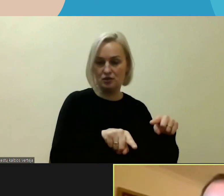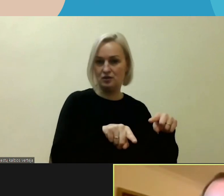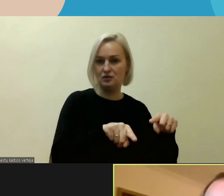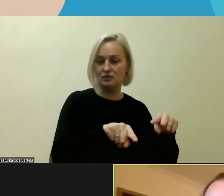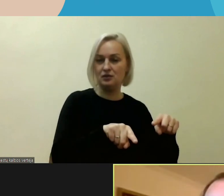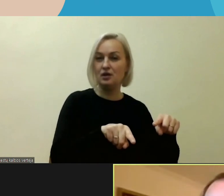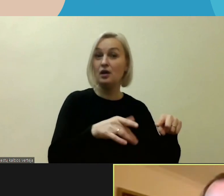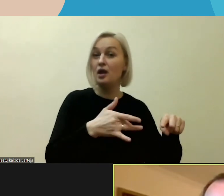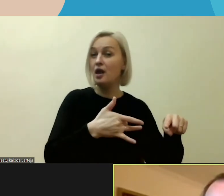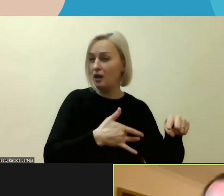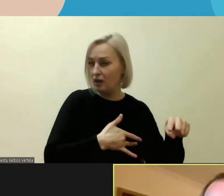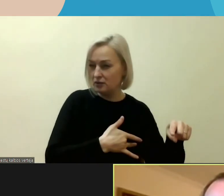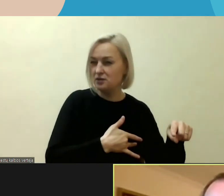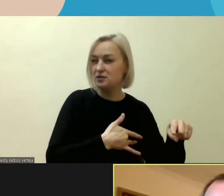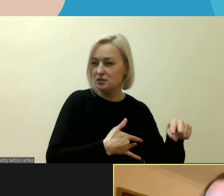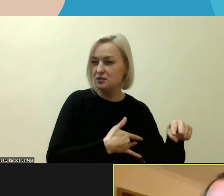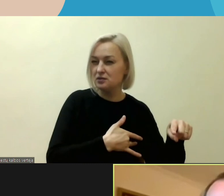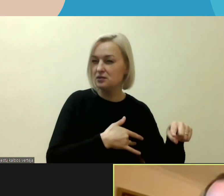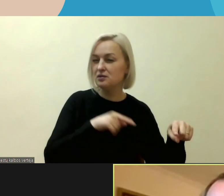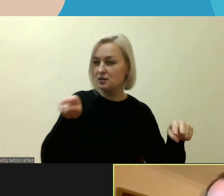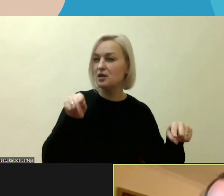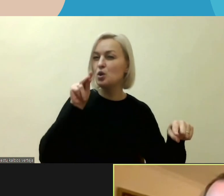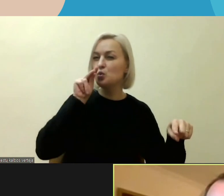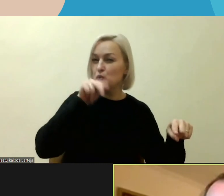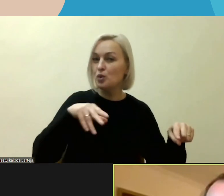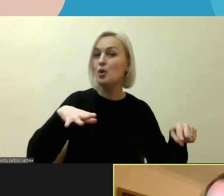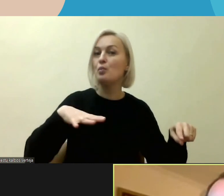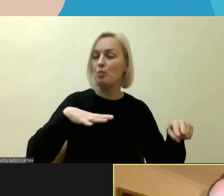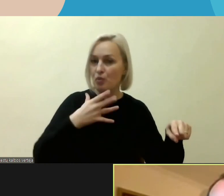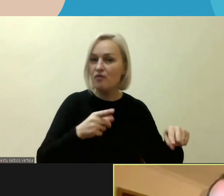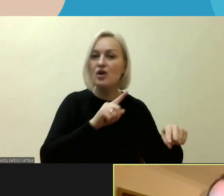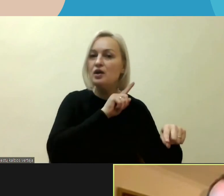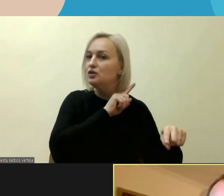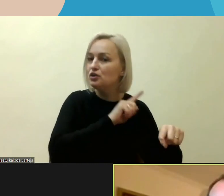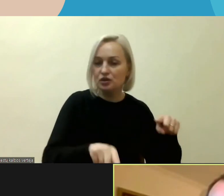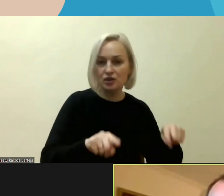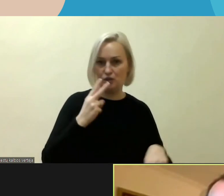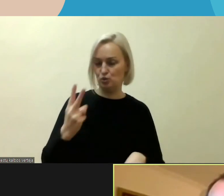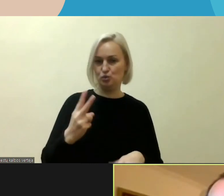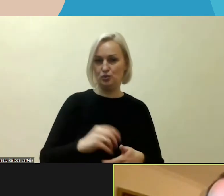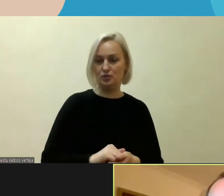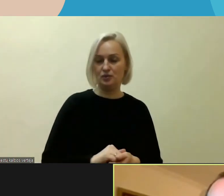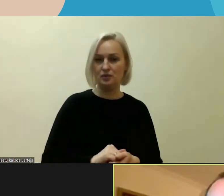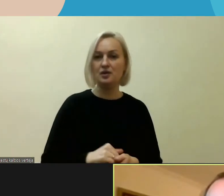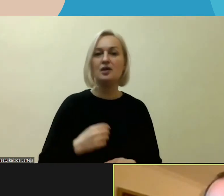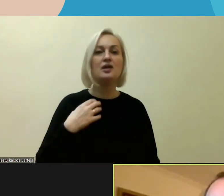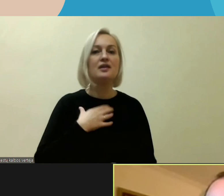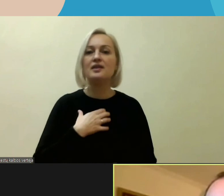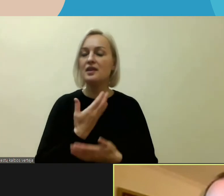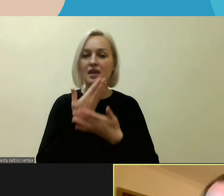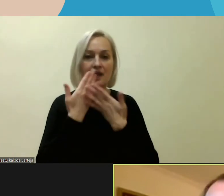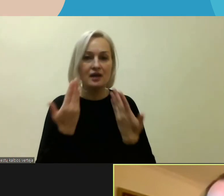įtariamas neapykantos nusikaltimo elementas. Ir nesvarbu, jeigu